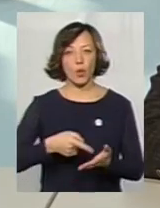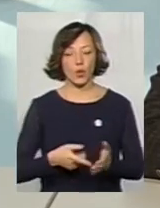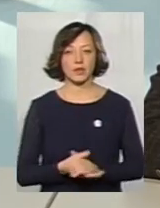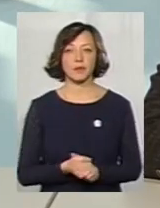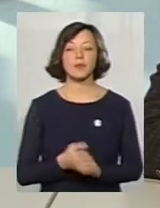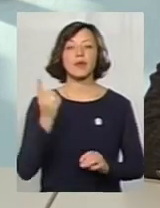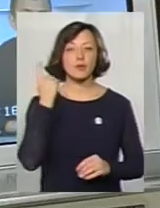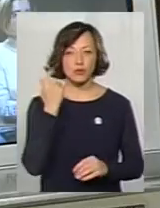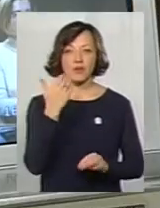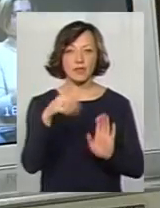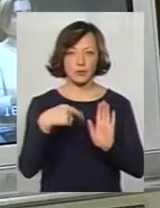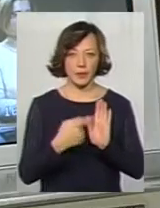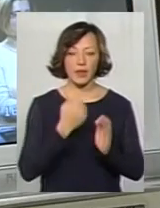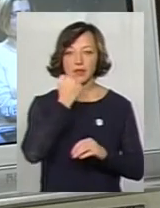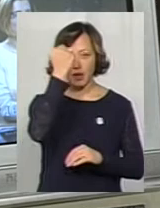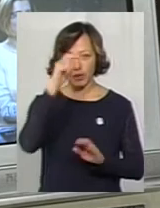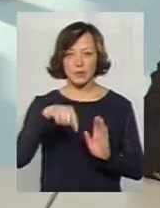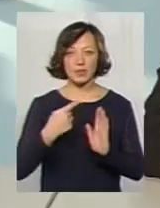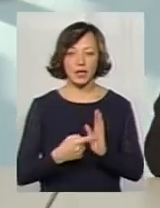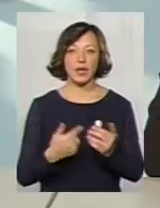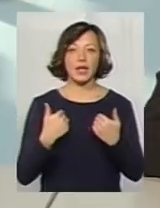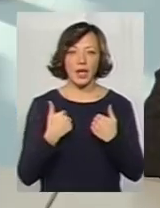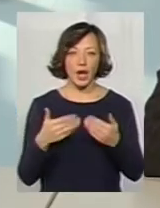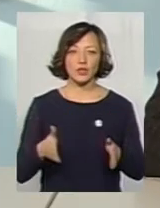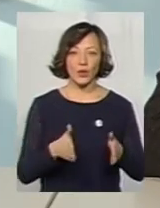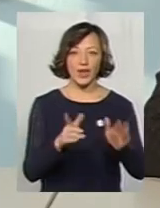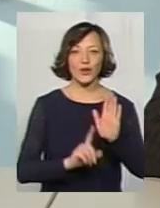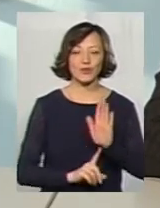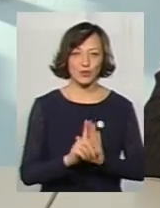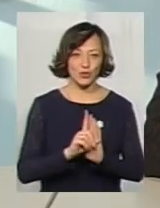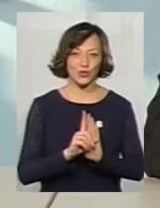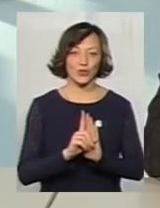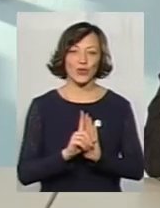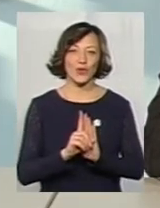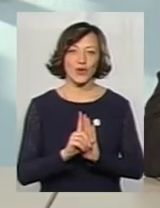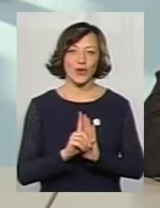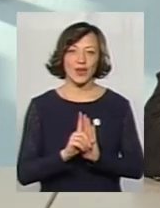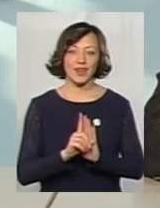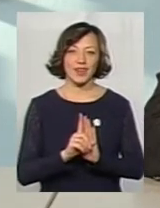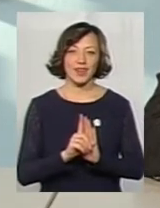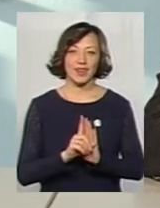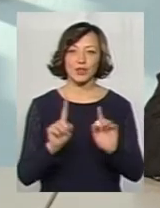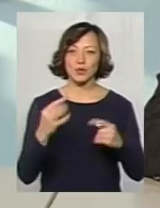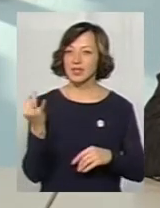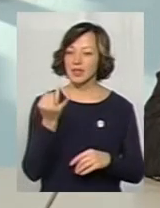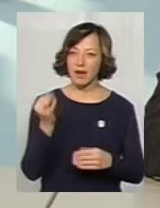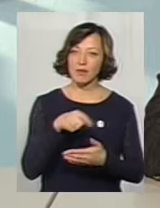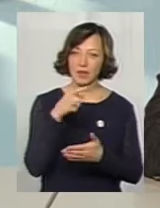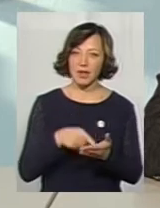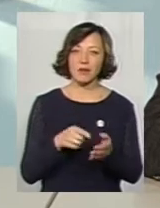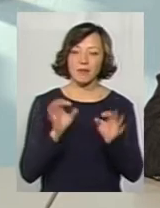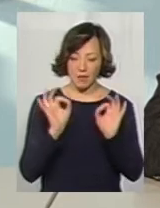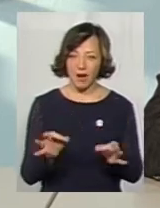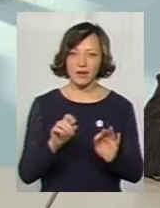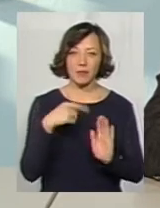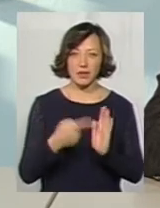Ми почали ваше питання. Я вам дякую за запитання. Я з доріг розпочну, тому що, власне, дуже цікаве питання. Воно правильне